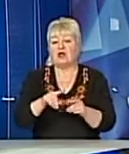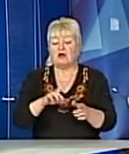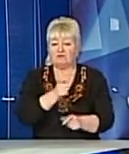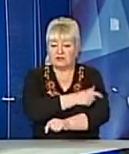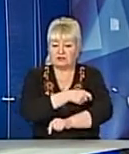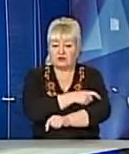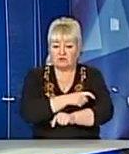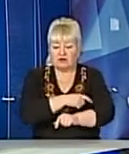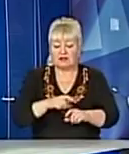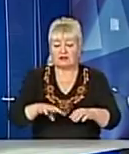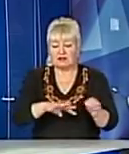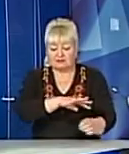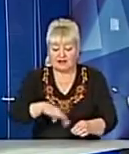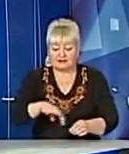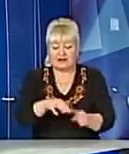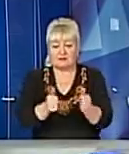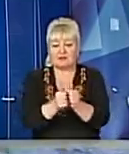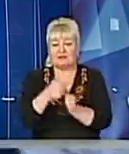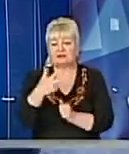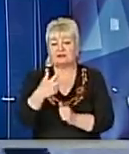неподалік 31-ї міської школи